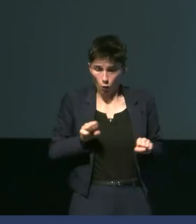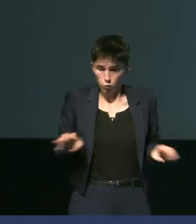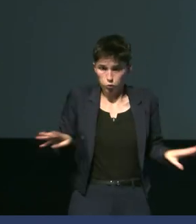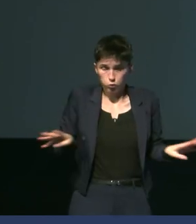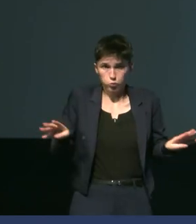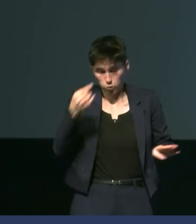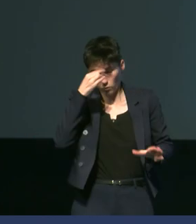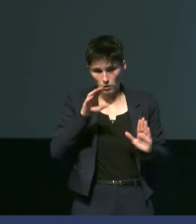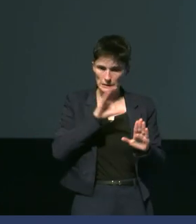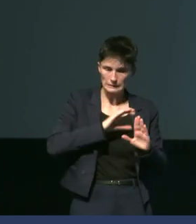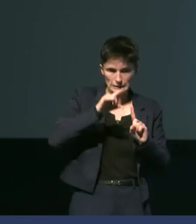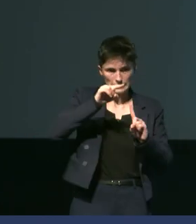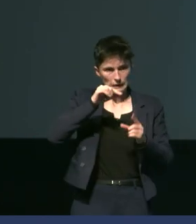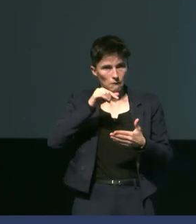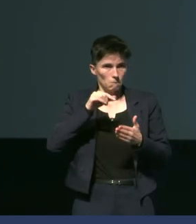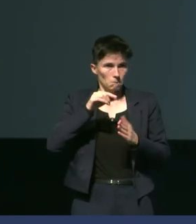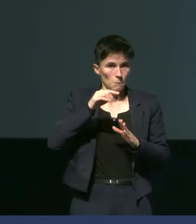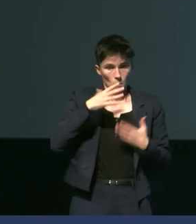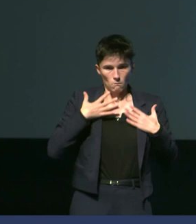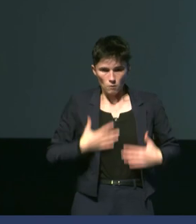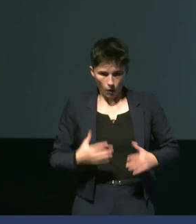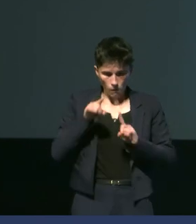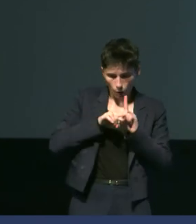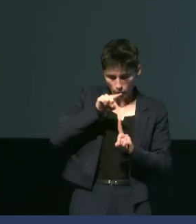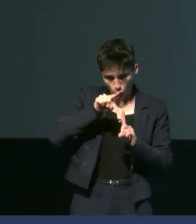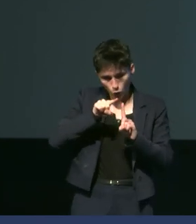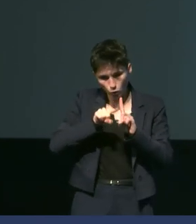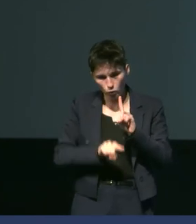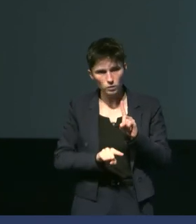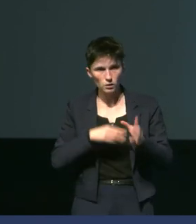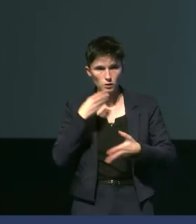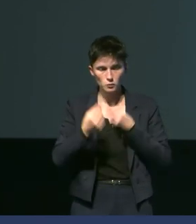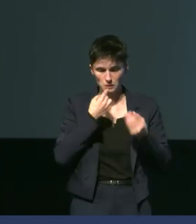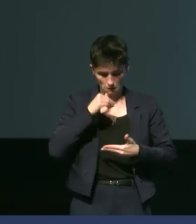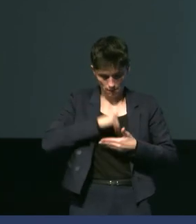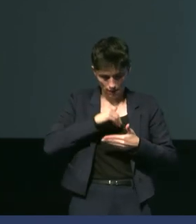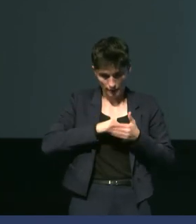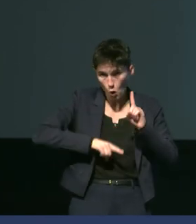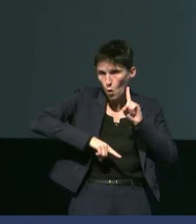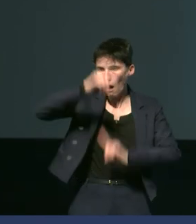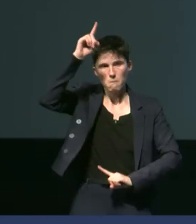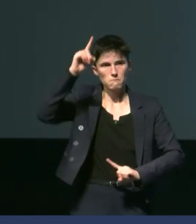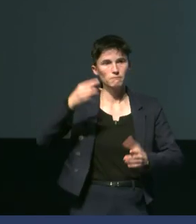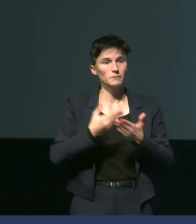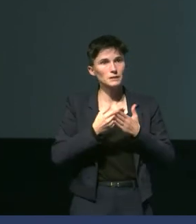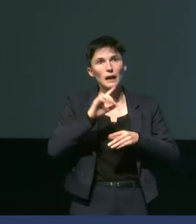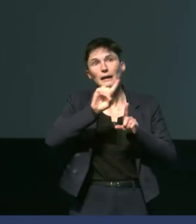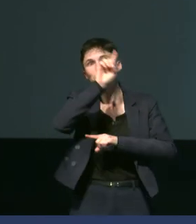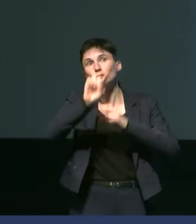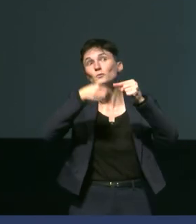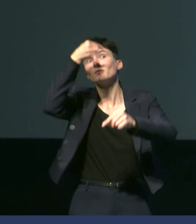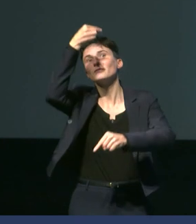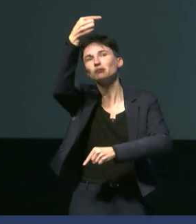redescendre la température de leur corps ou est-ce qu'on va voir les températures internes s'envoler ? Ça, c'est la prochaine question